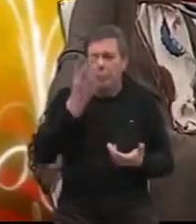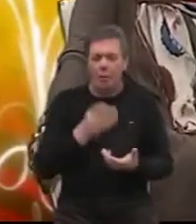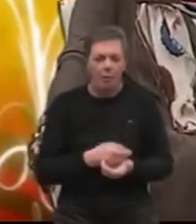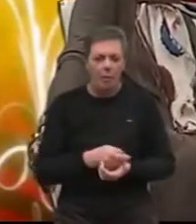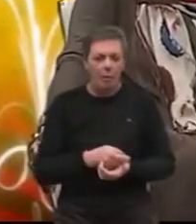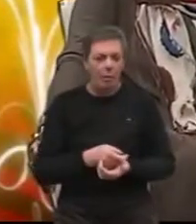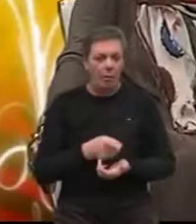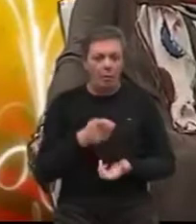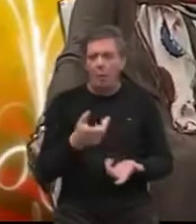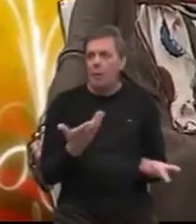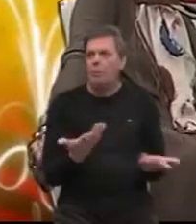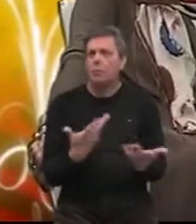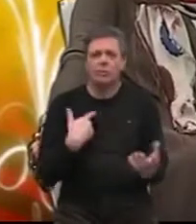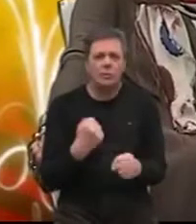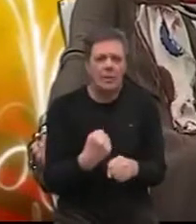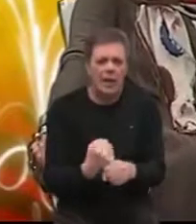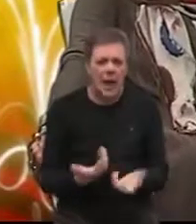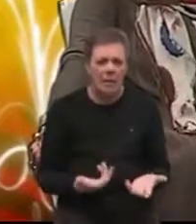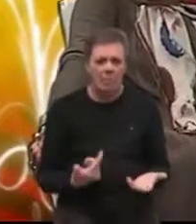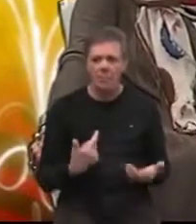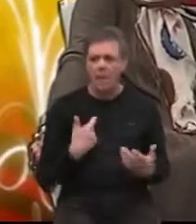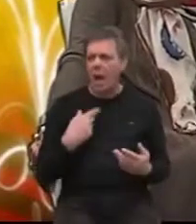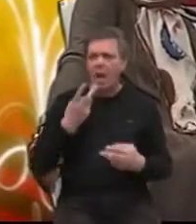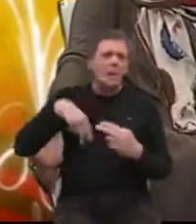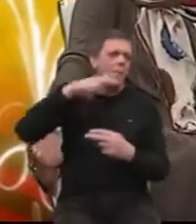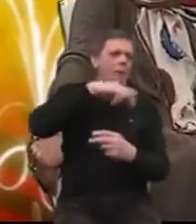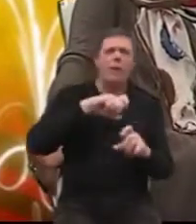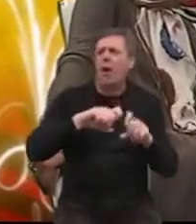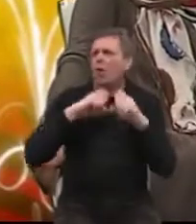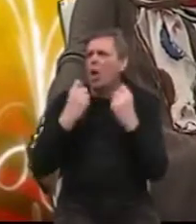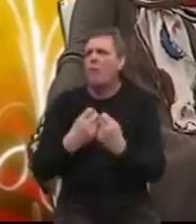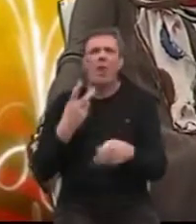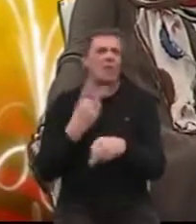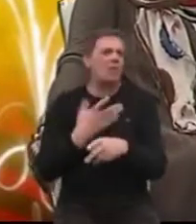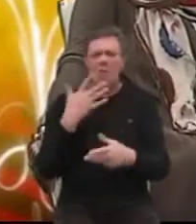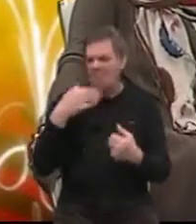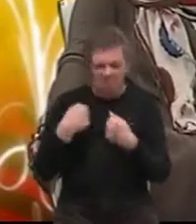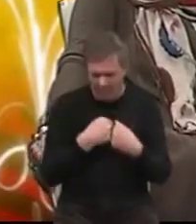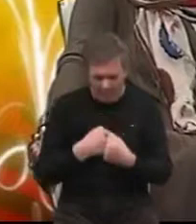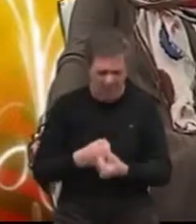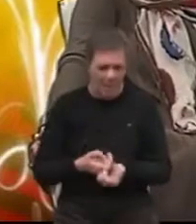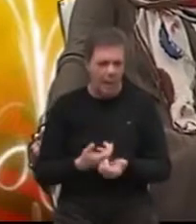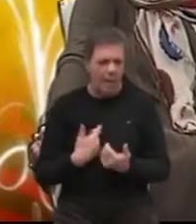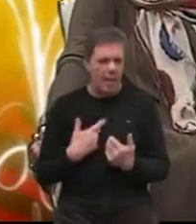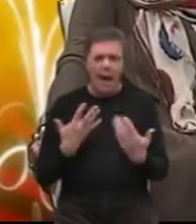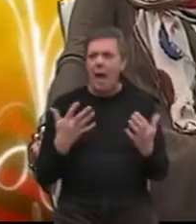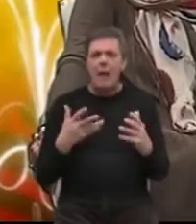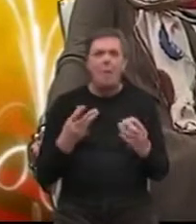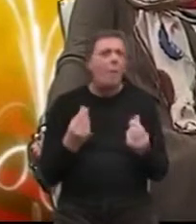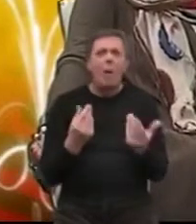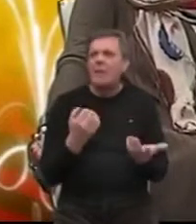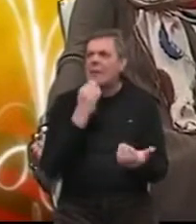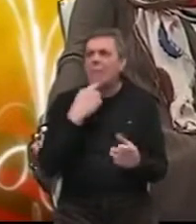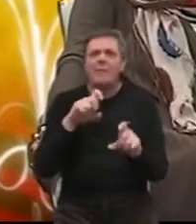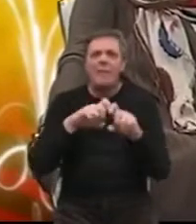Ona, veli, šta da radim s njim? Ja sam obilazila domove državne, nema mjesta. Ja ne imam novaca za